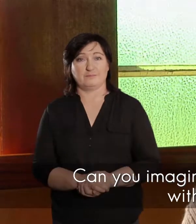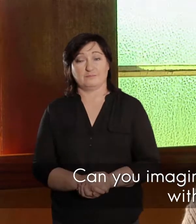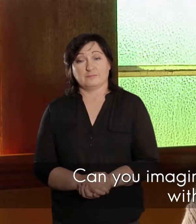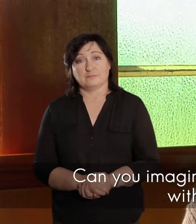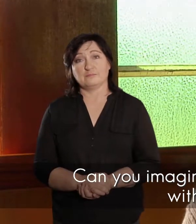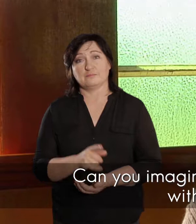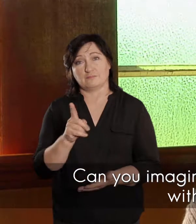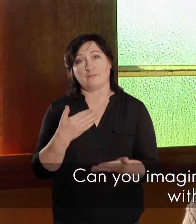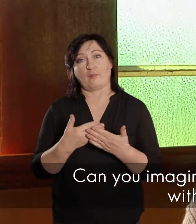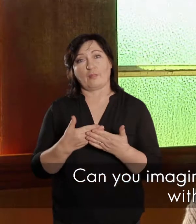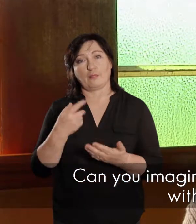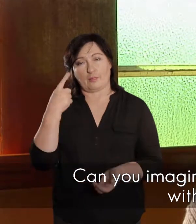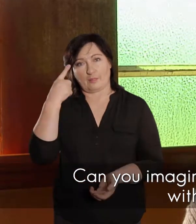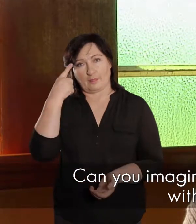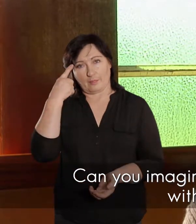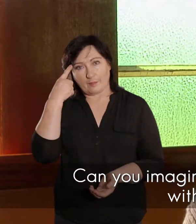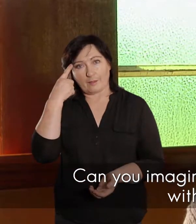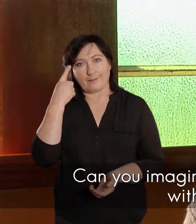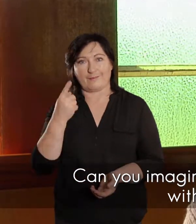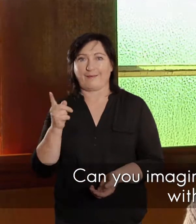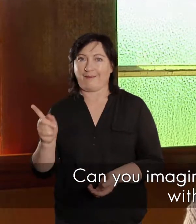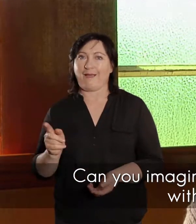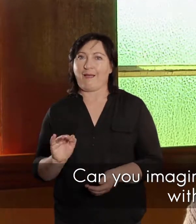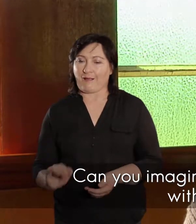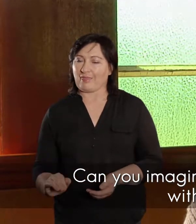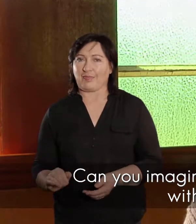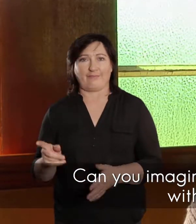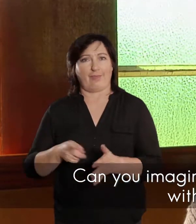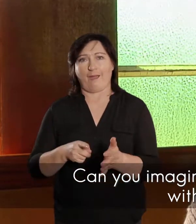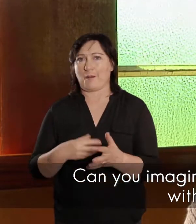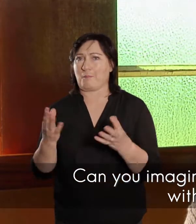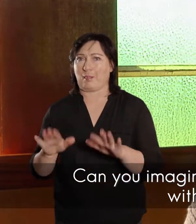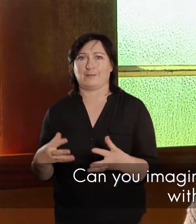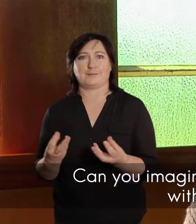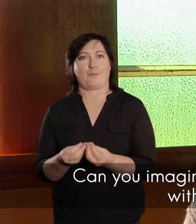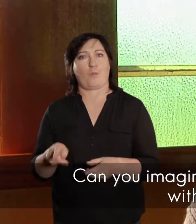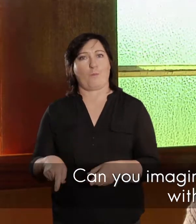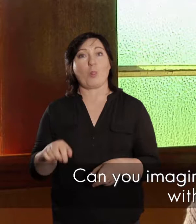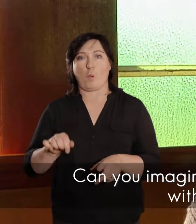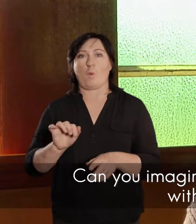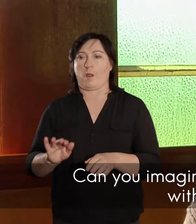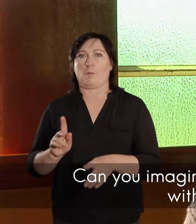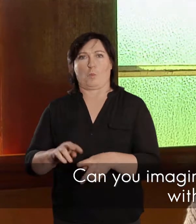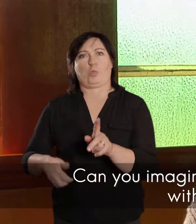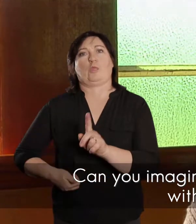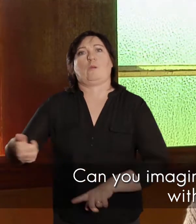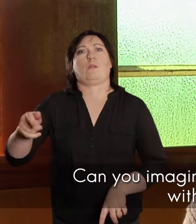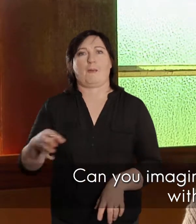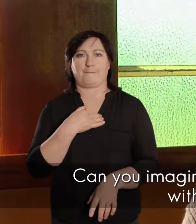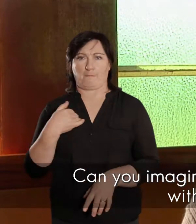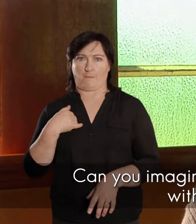En mens kan denk hoeveel jy, die kind het al die tyd by hom geblei, en toe moes hy nou waar afgeer.